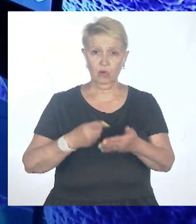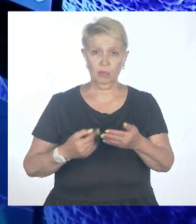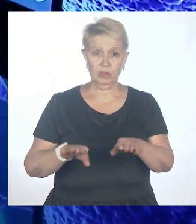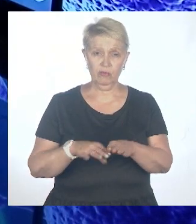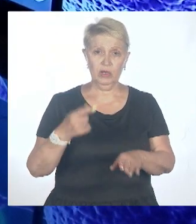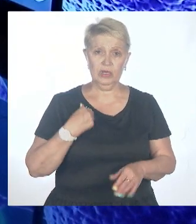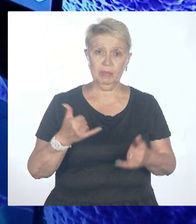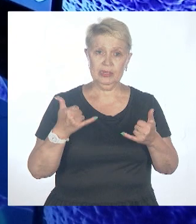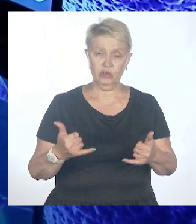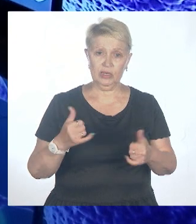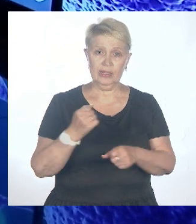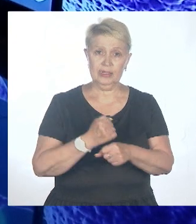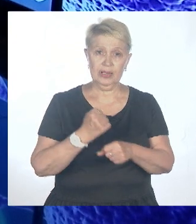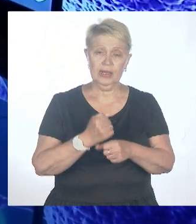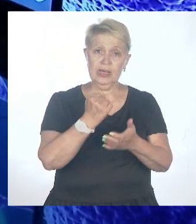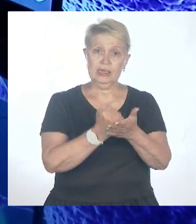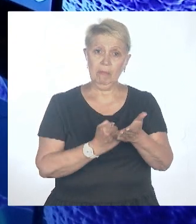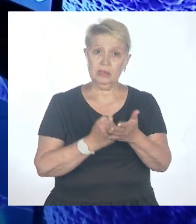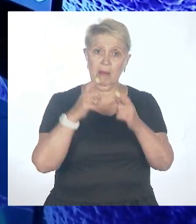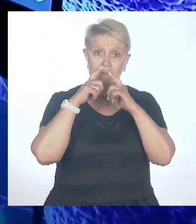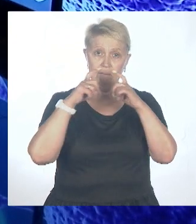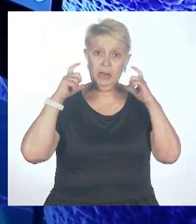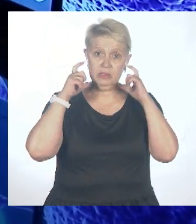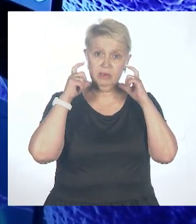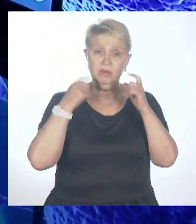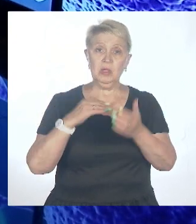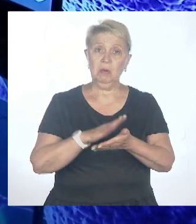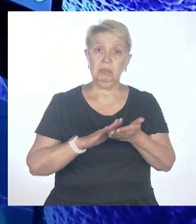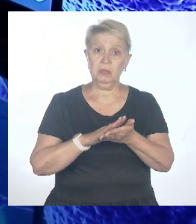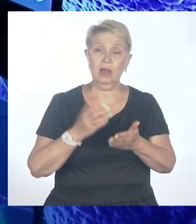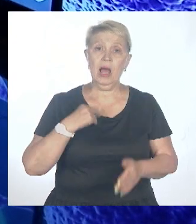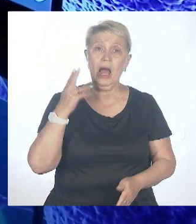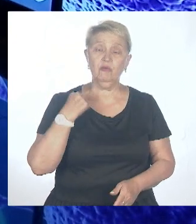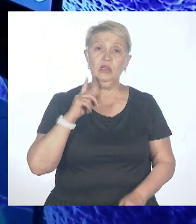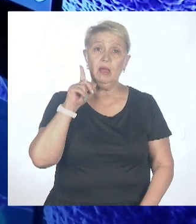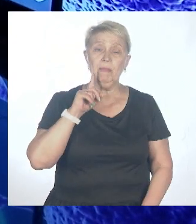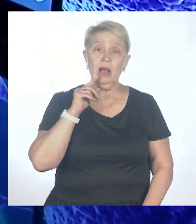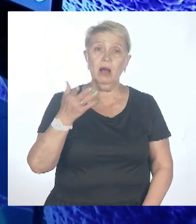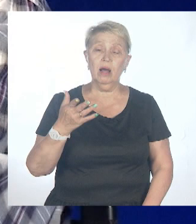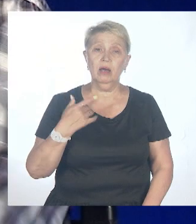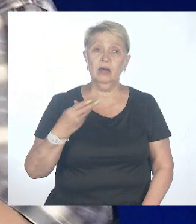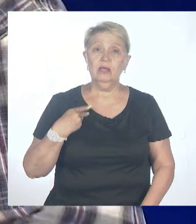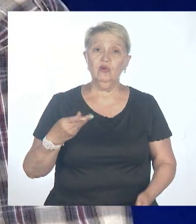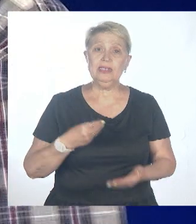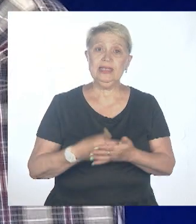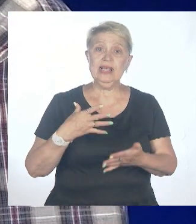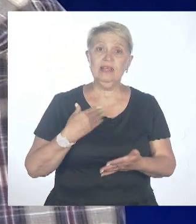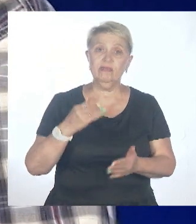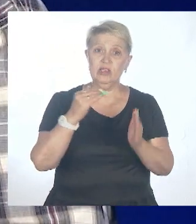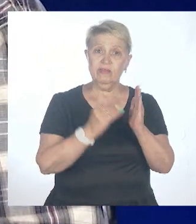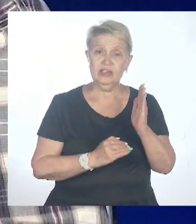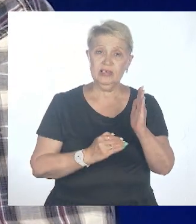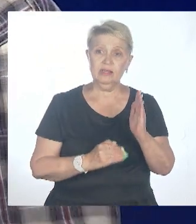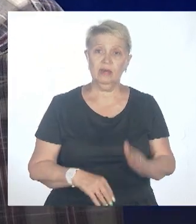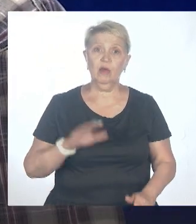уже сделал заранее запасы масок, антисептиков, всего остального, пока цены на них пошли вниз. Потом может пойти опять вверх,